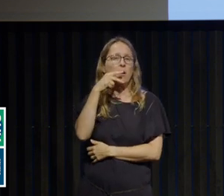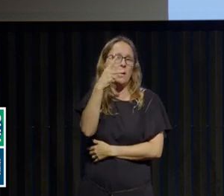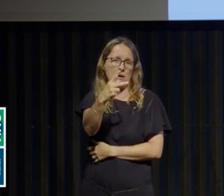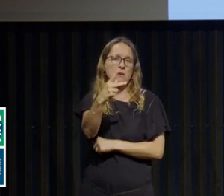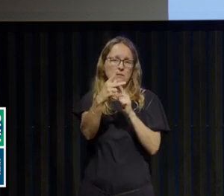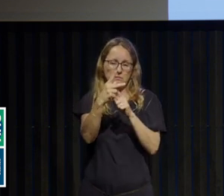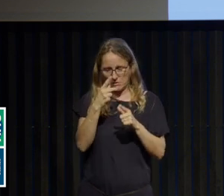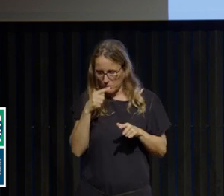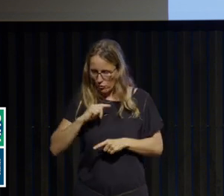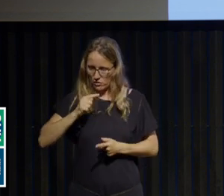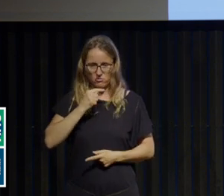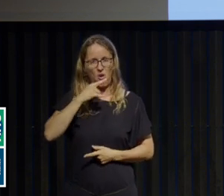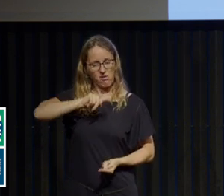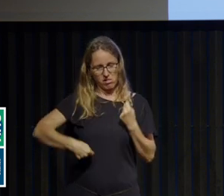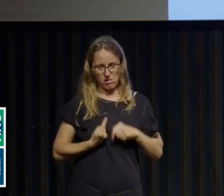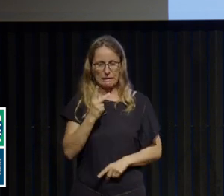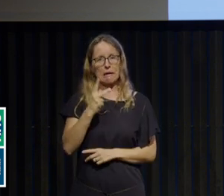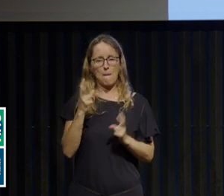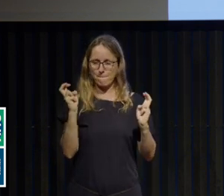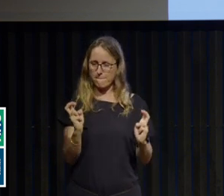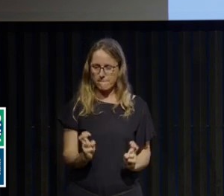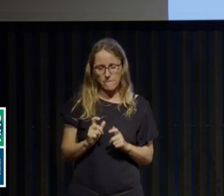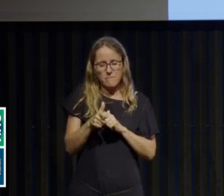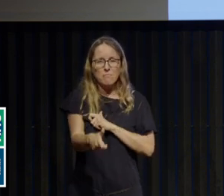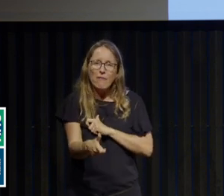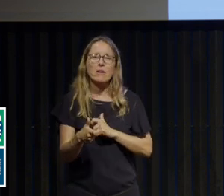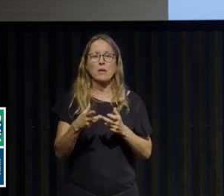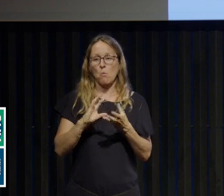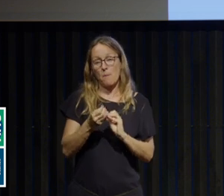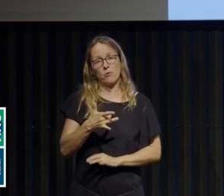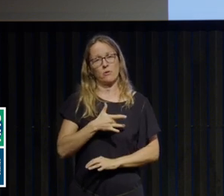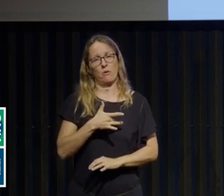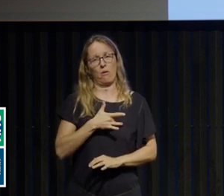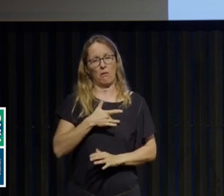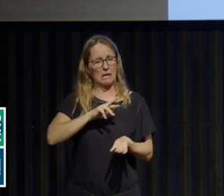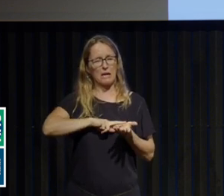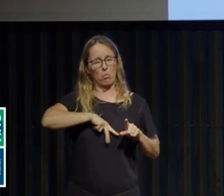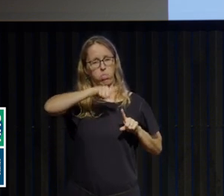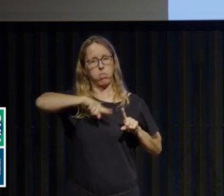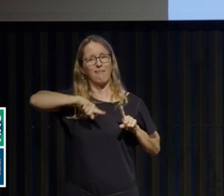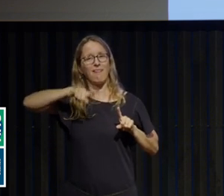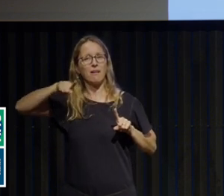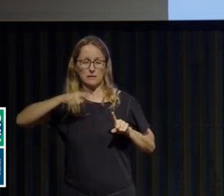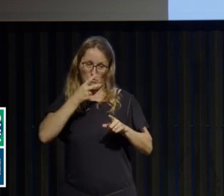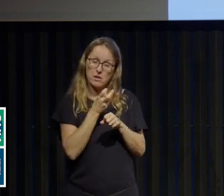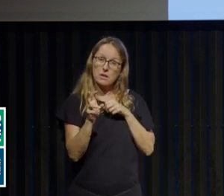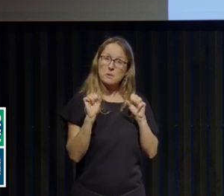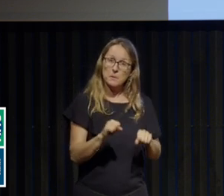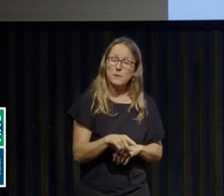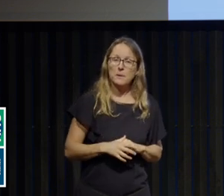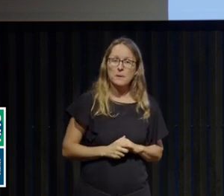niveau sanguin et là, ça crée des dysfonctionnements au niveau du rythme cardiaque qui peuvent être tout à fait graves, qui peuvent